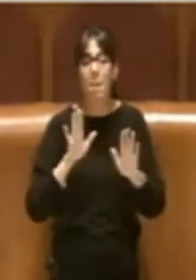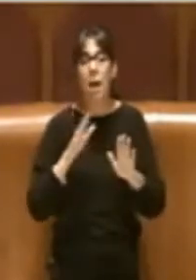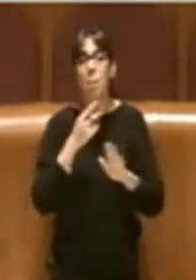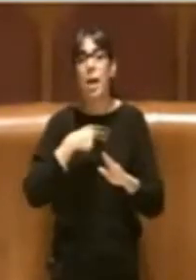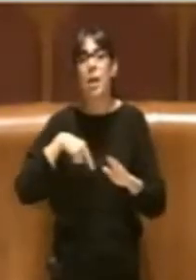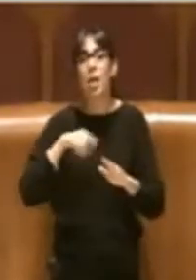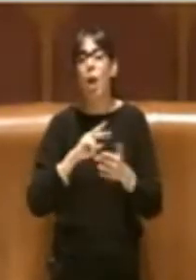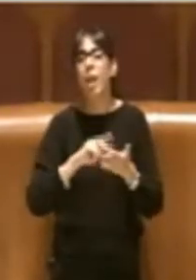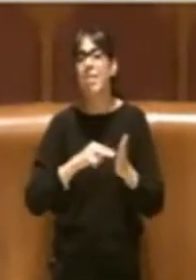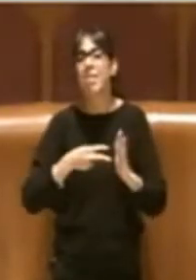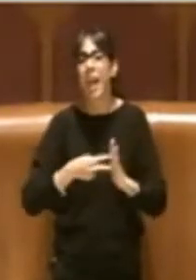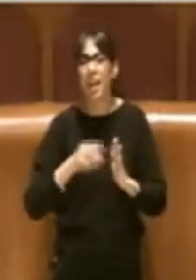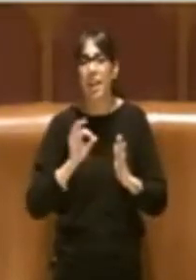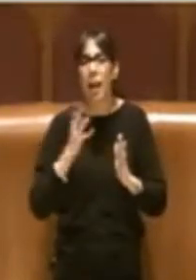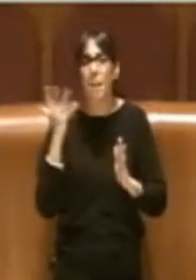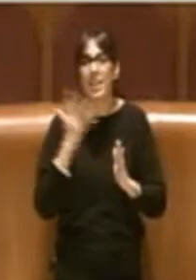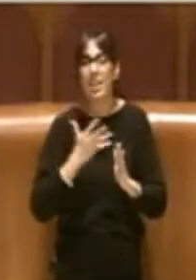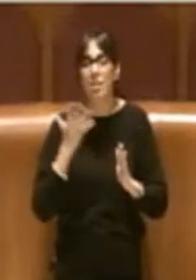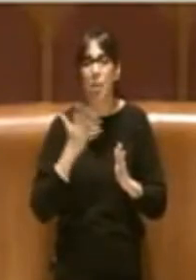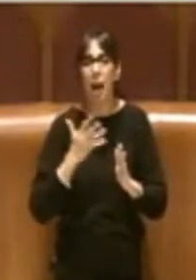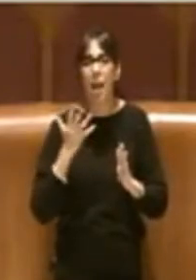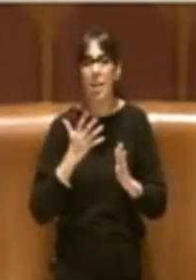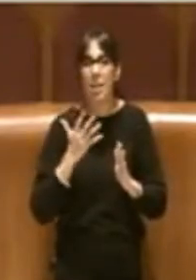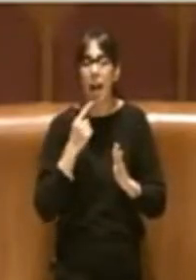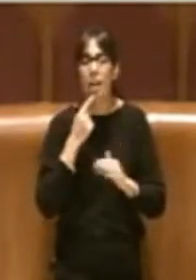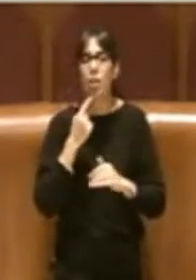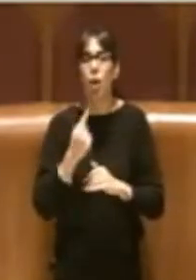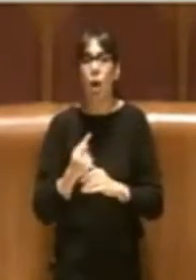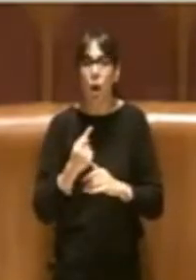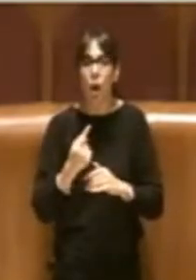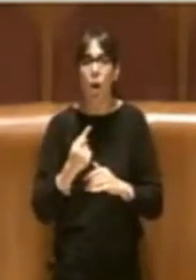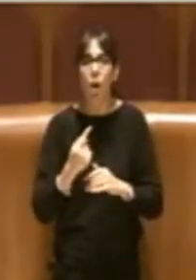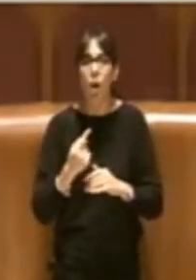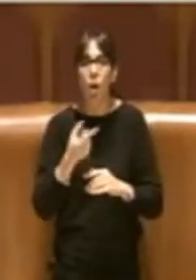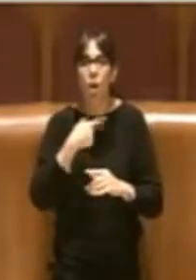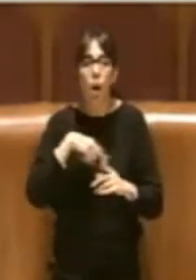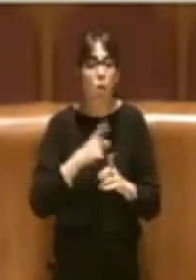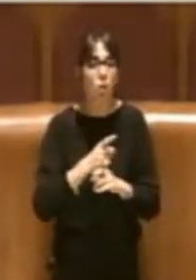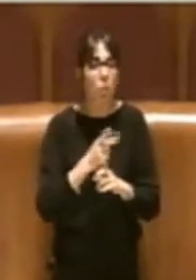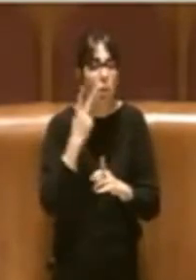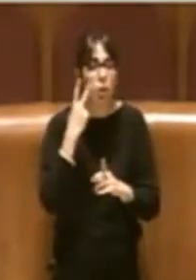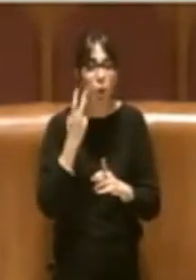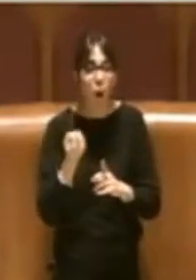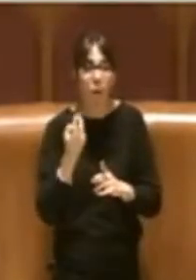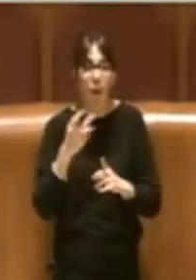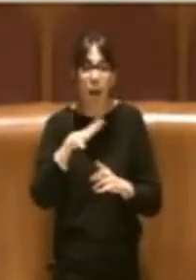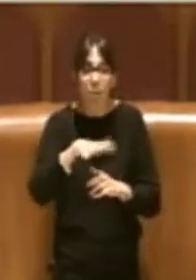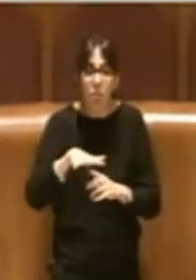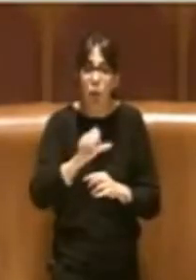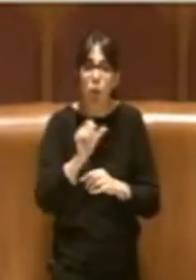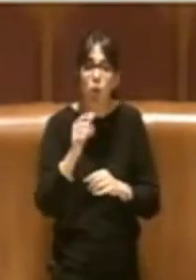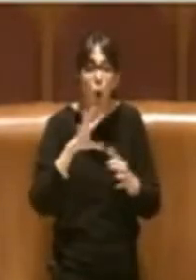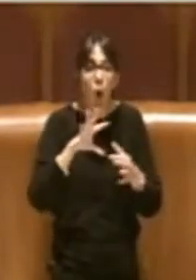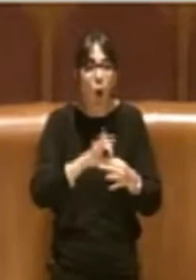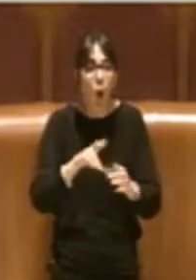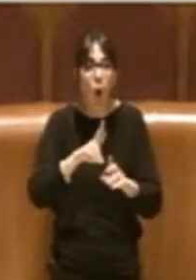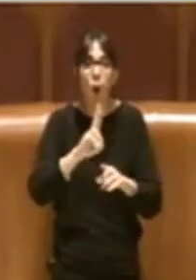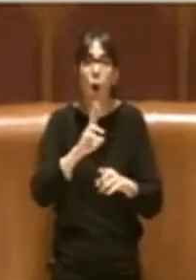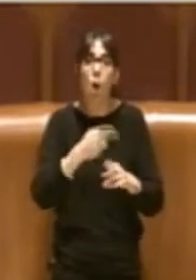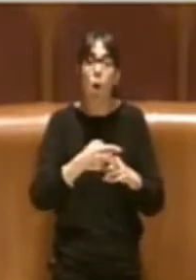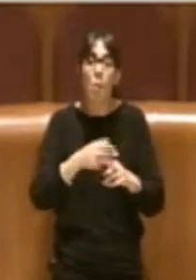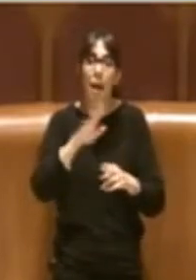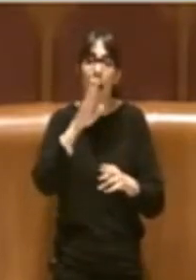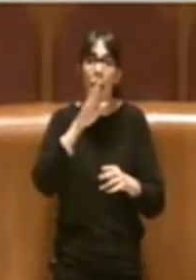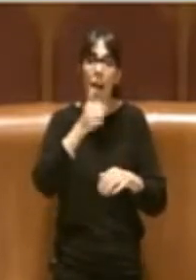tecnicamente sbagliato dover andare a individuare un ato solo di Roma Capitale. L'ultimo punto, e